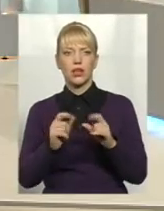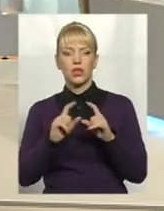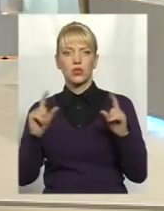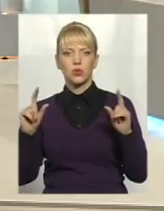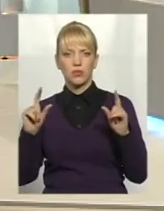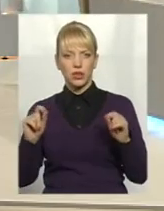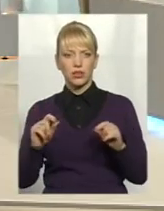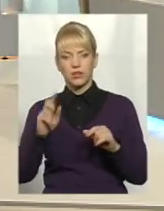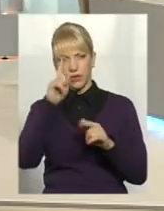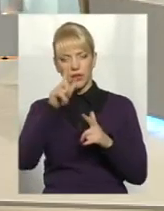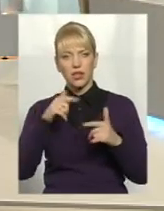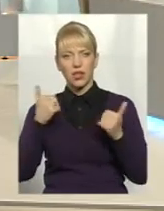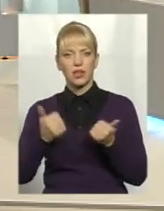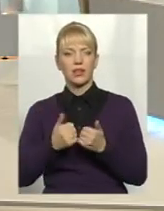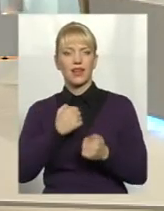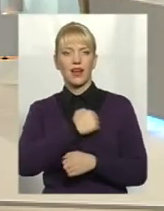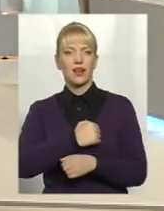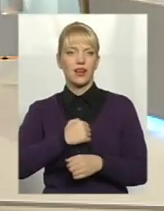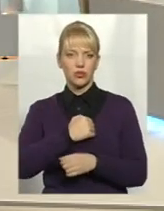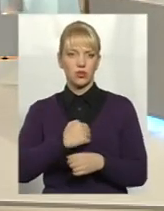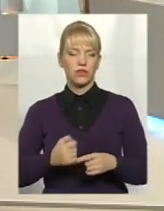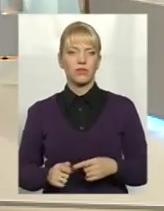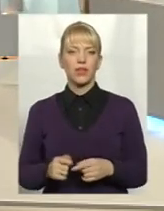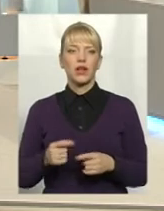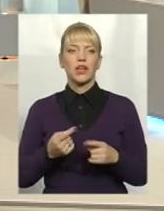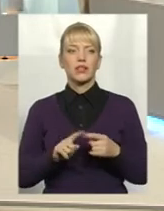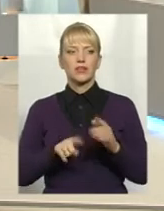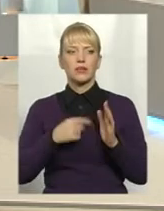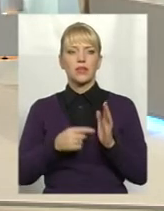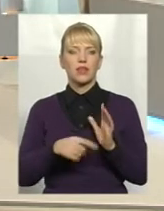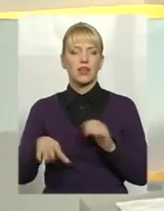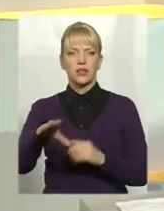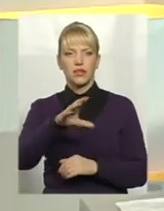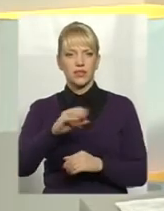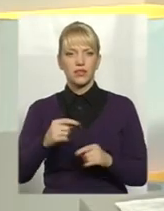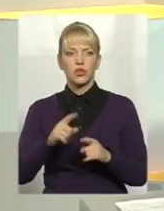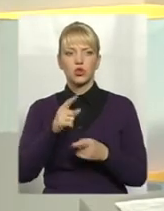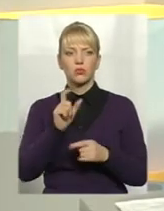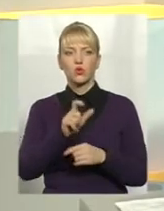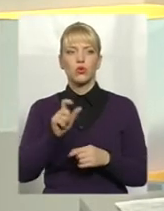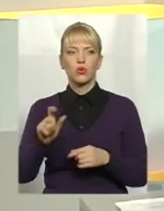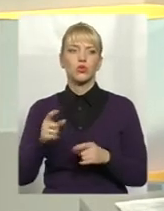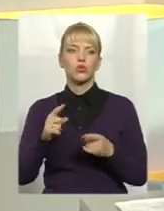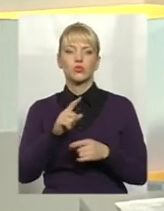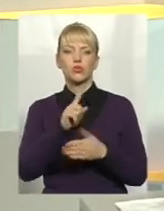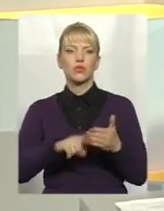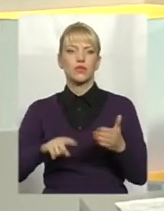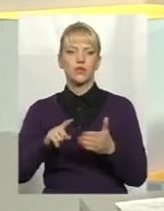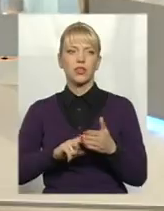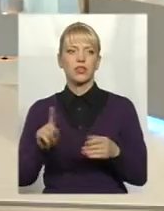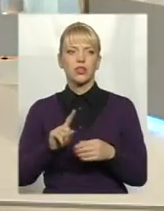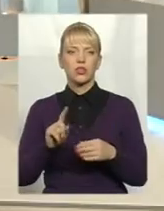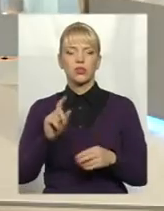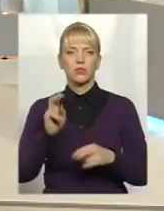-агресорів. А от як вважаєте, це вже питання до всіх. Чому люди, у ті, яких ми тільки що чули, от чому вони не вірять, що все ж таки